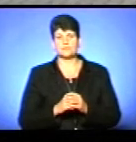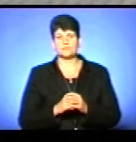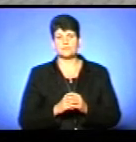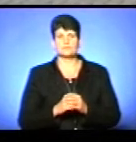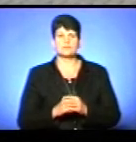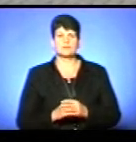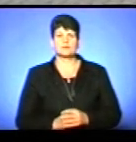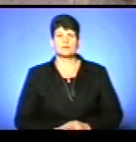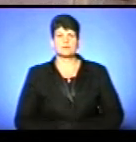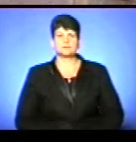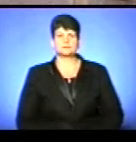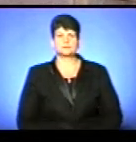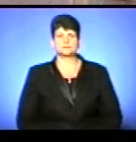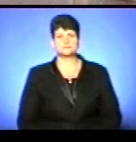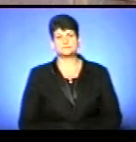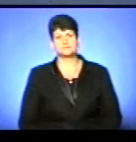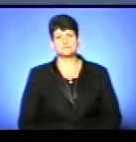Шумна, Василь Панчук – Новини.